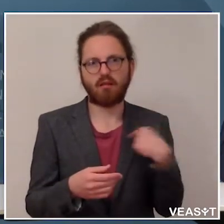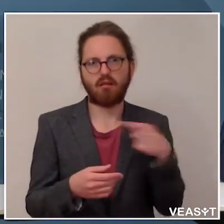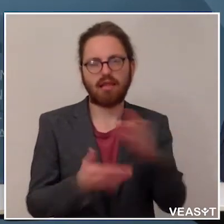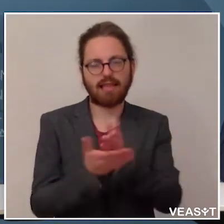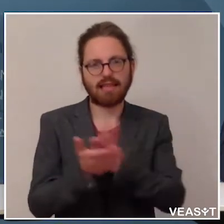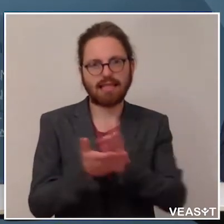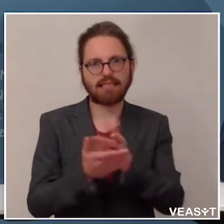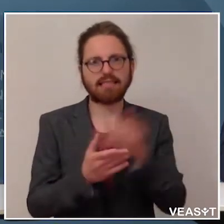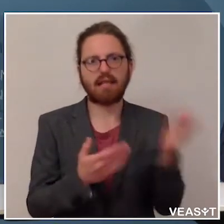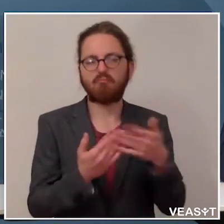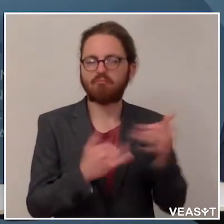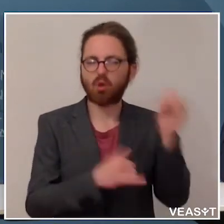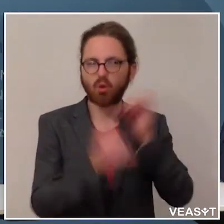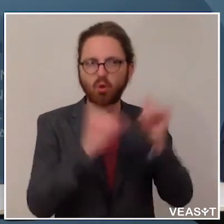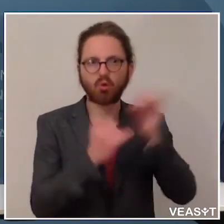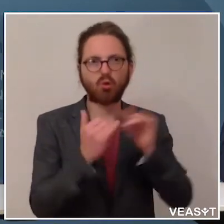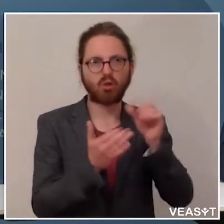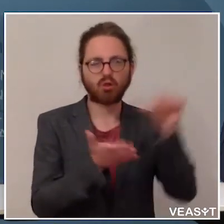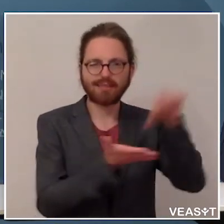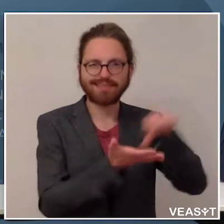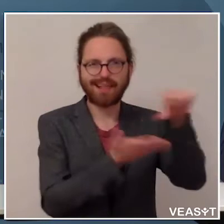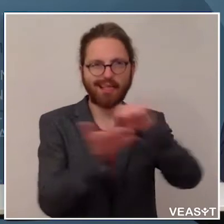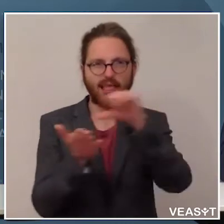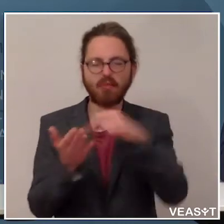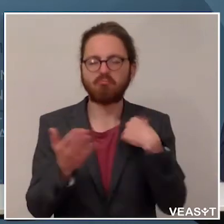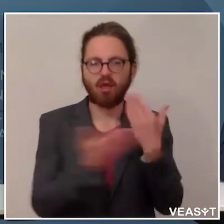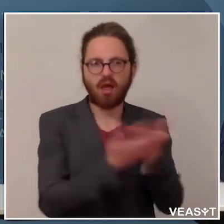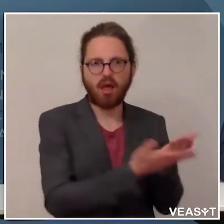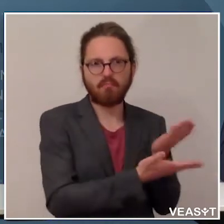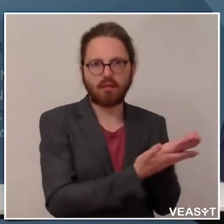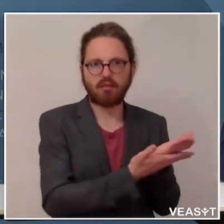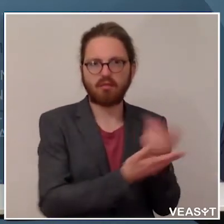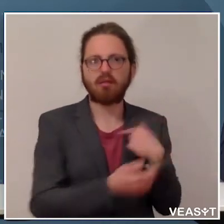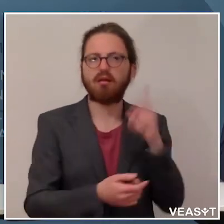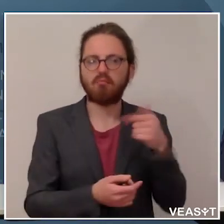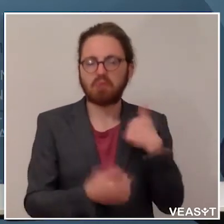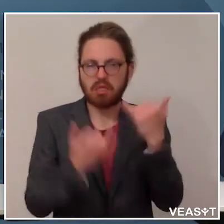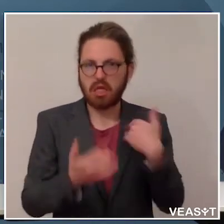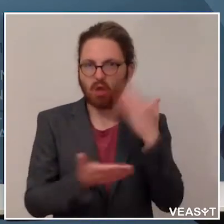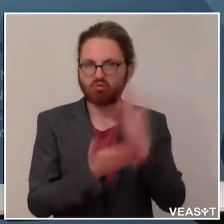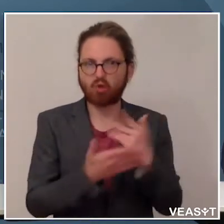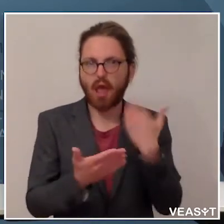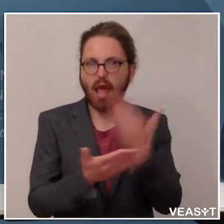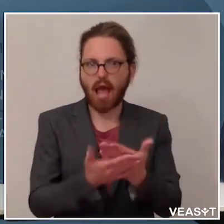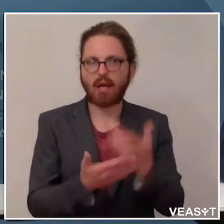zu den touristischen Hotspots wieder anbieten. Wir haben ja derzeit schon das Angebot jetzt